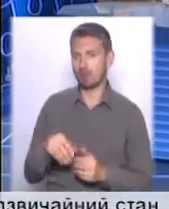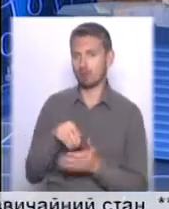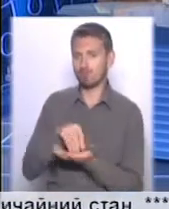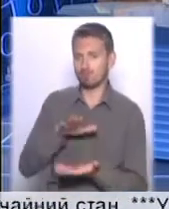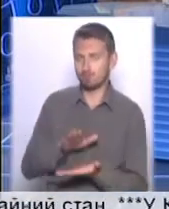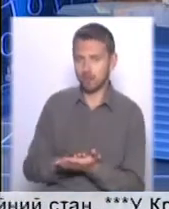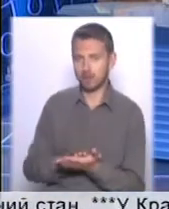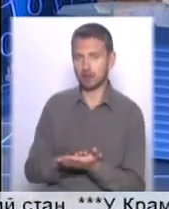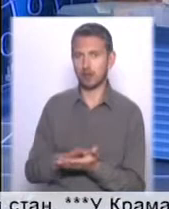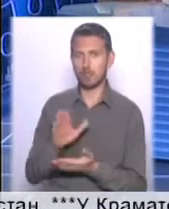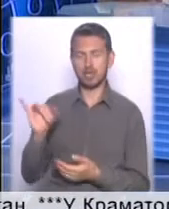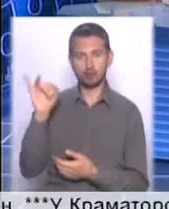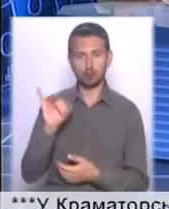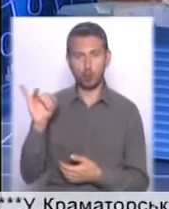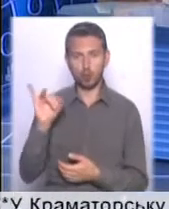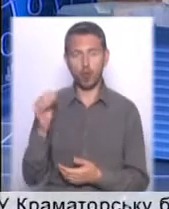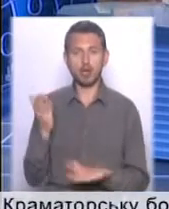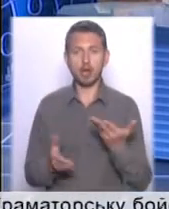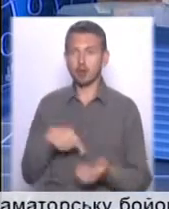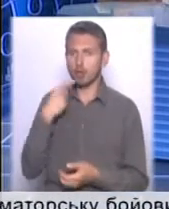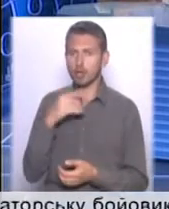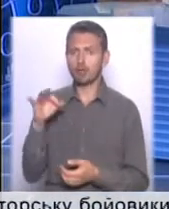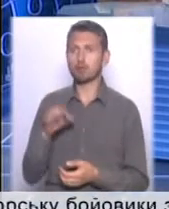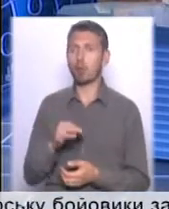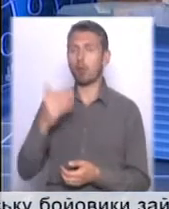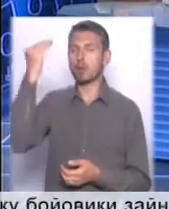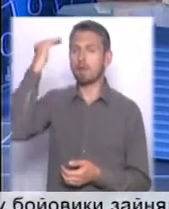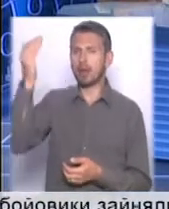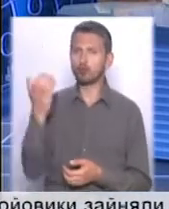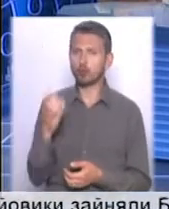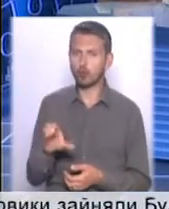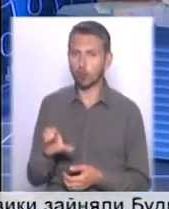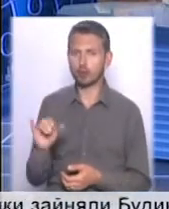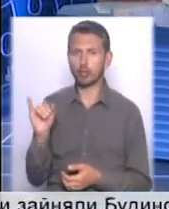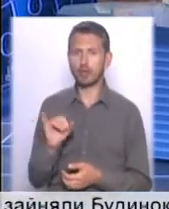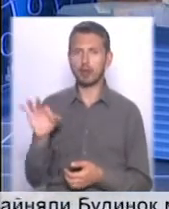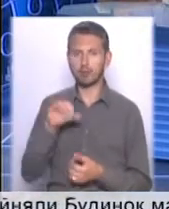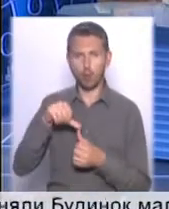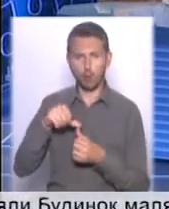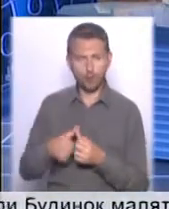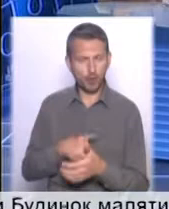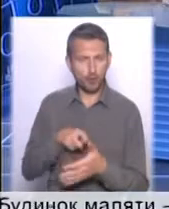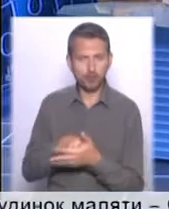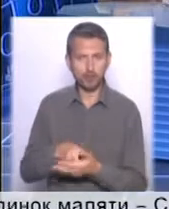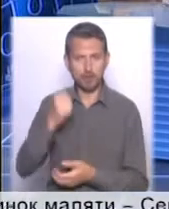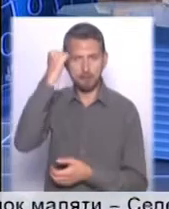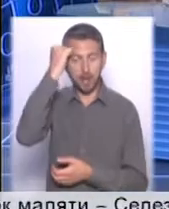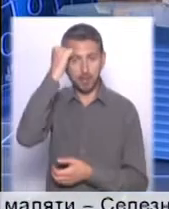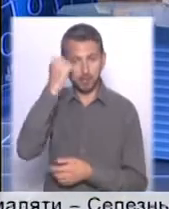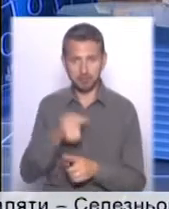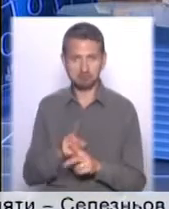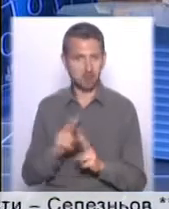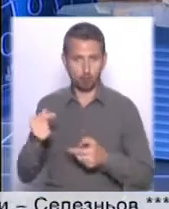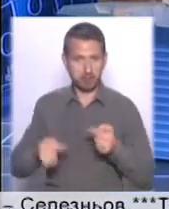скажімо так, у скрижалі історії. А якщо говорити про Небесну сотню і про увіковічення, скажімо так, пам'яті, з цим ніхто не